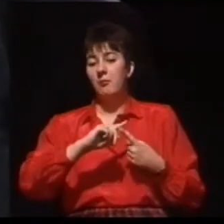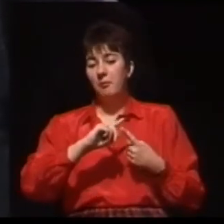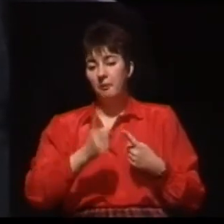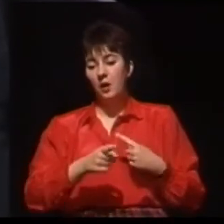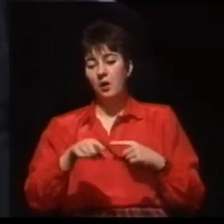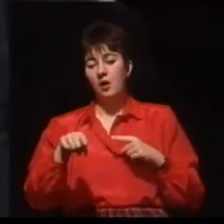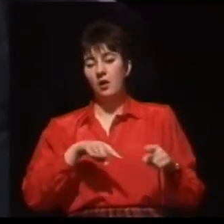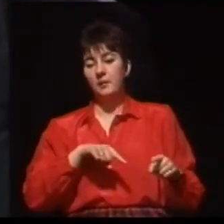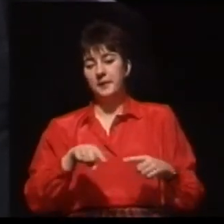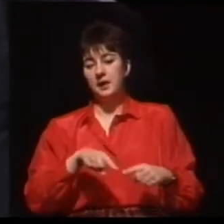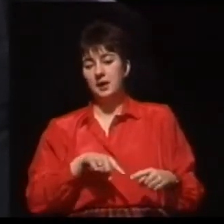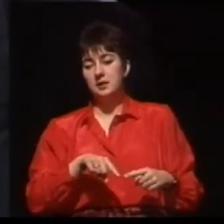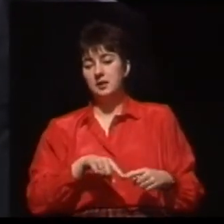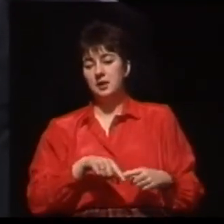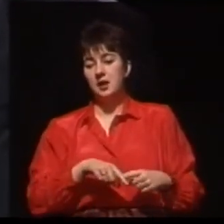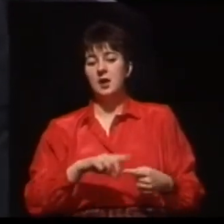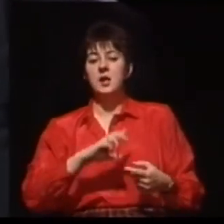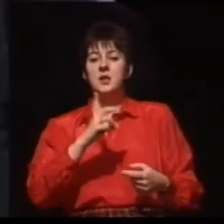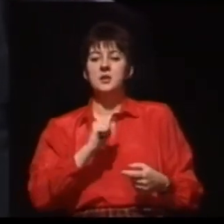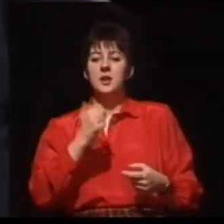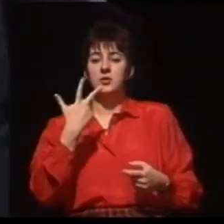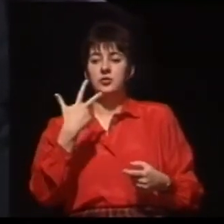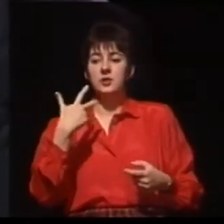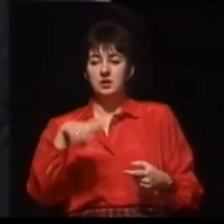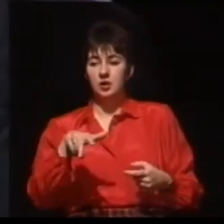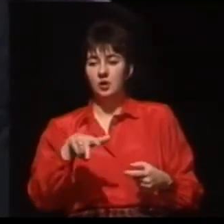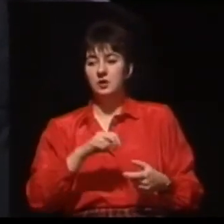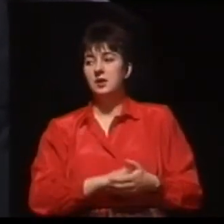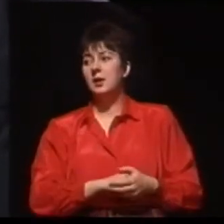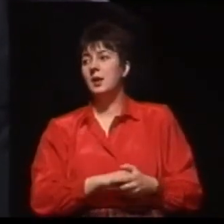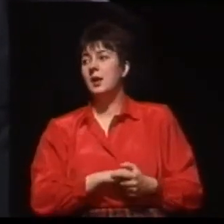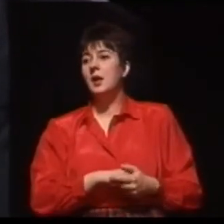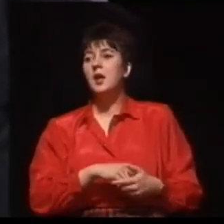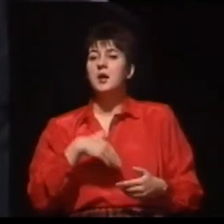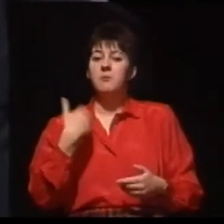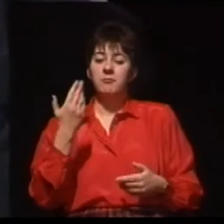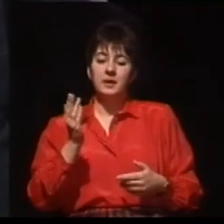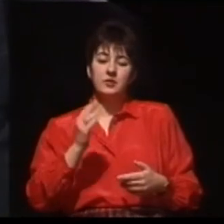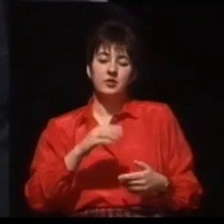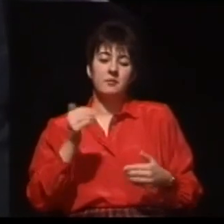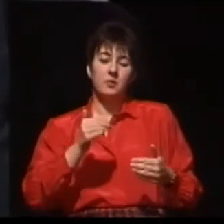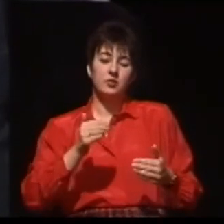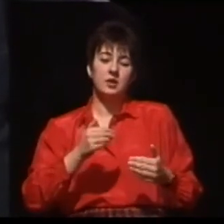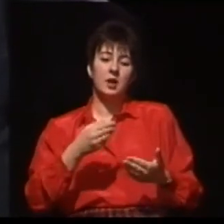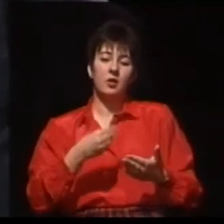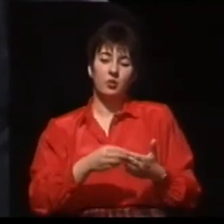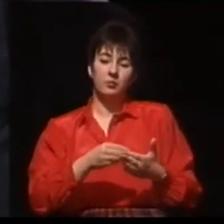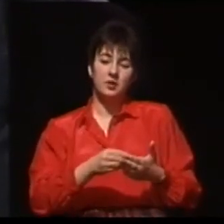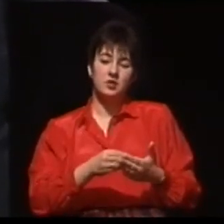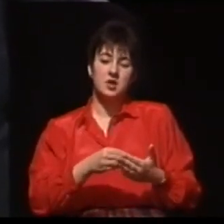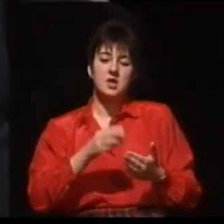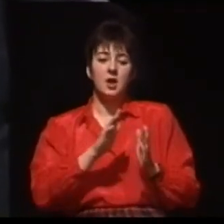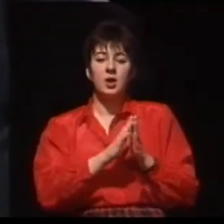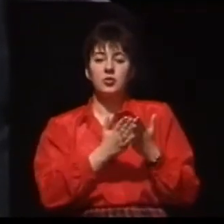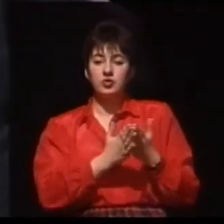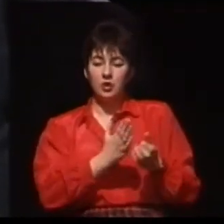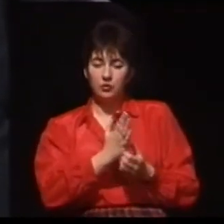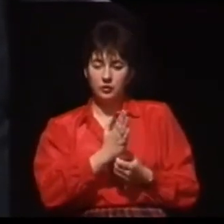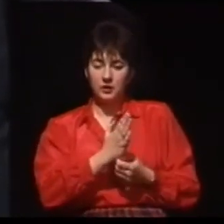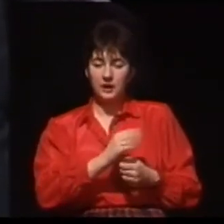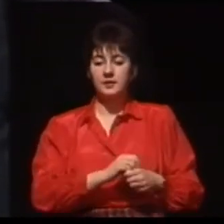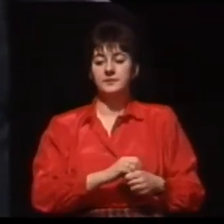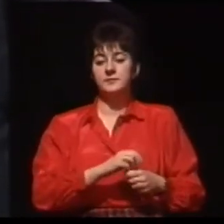monografii, został od podstaw w języku polskim opracowany przez nas. Jest to program